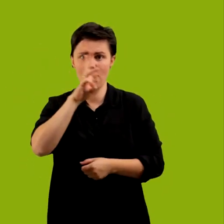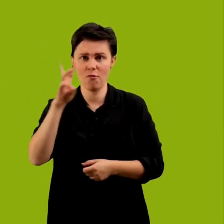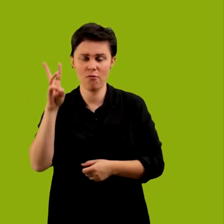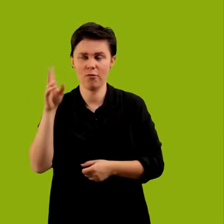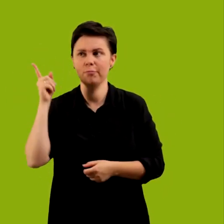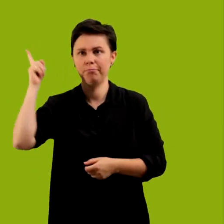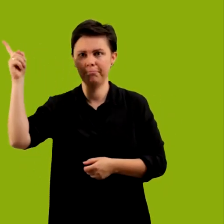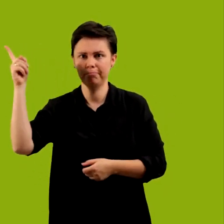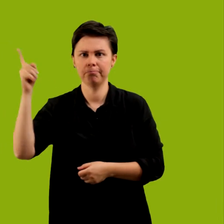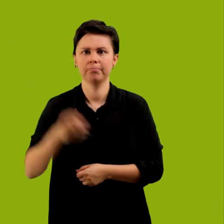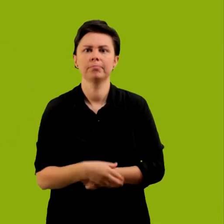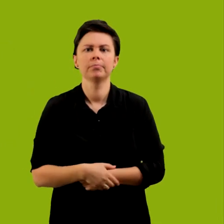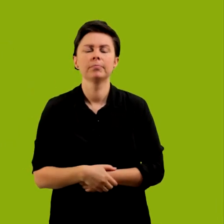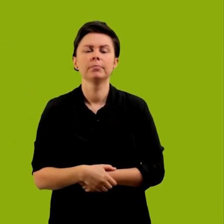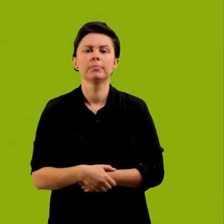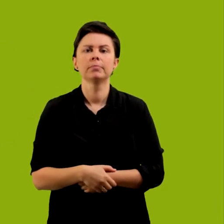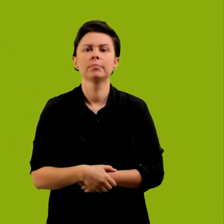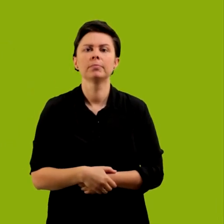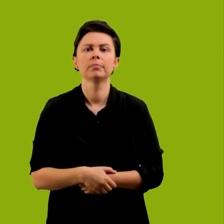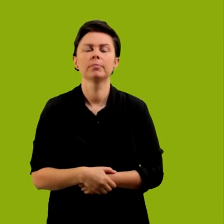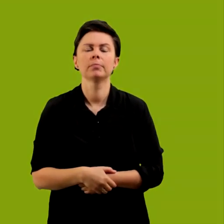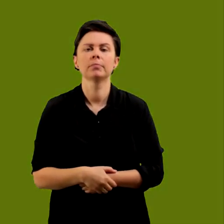.humanitarium.eitplus.pl